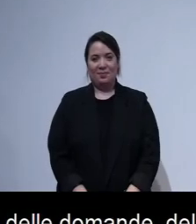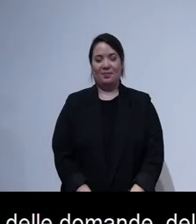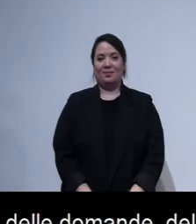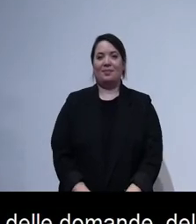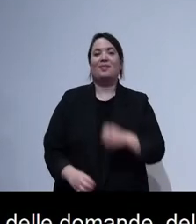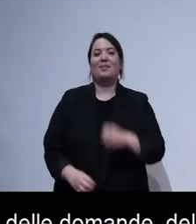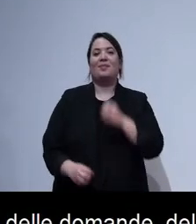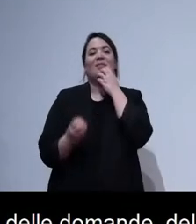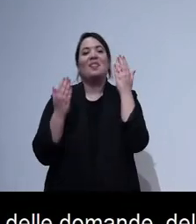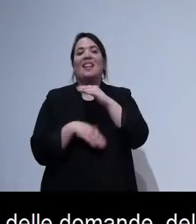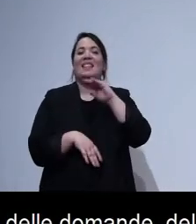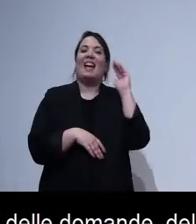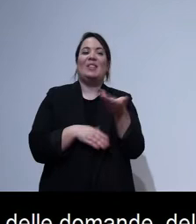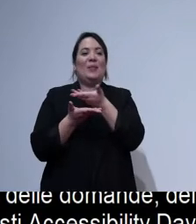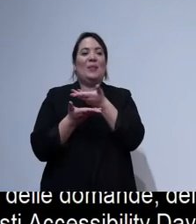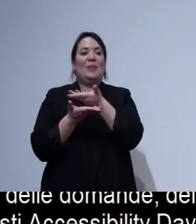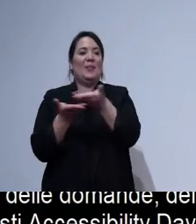Buonasera a tutte e a tutti,